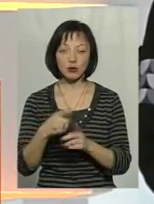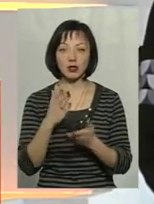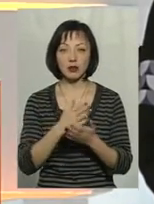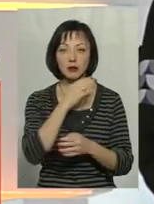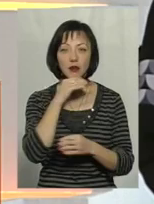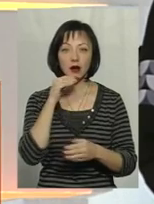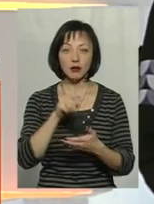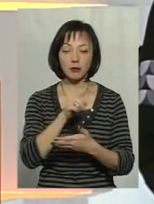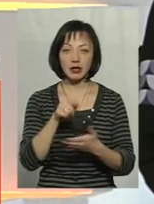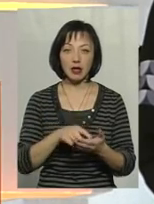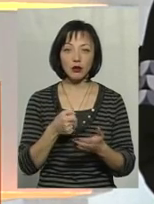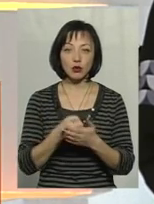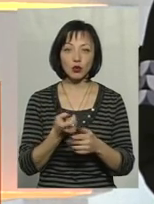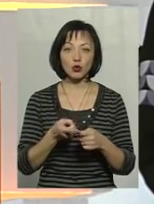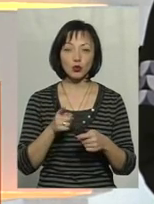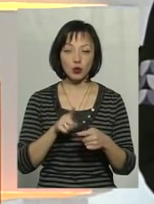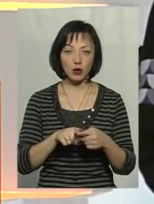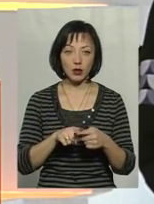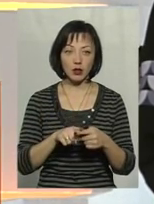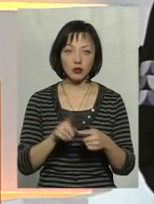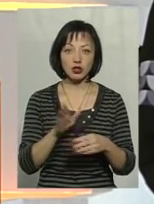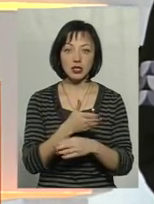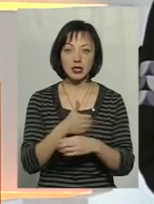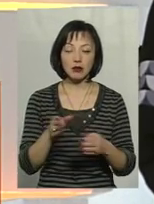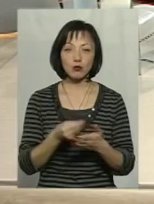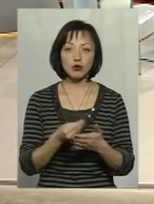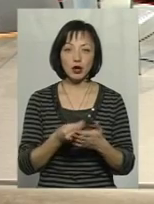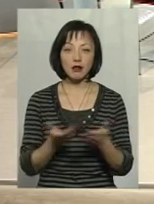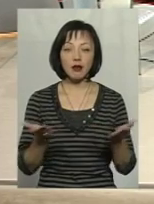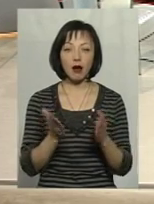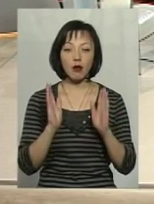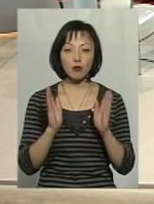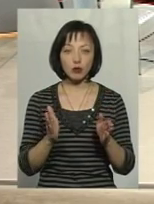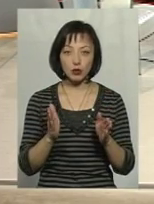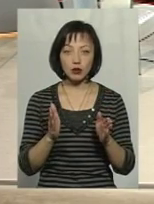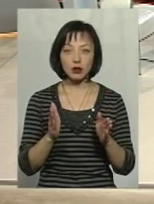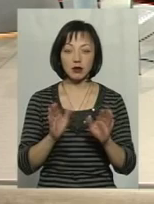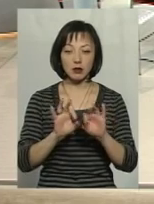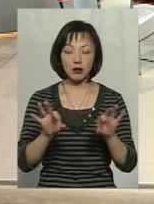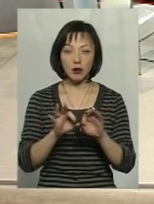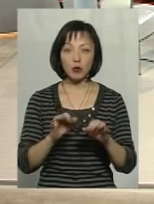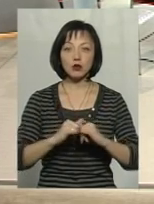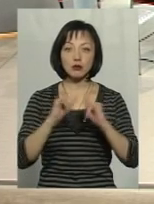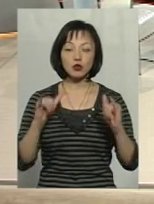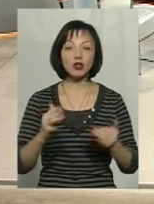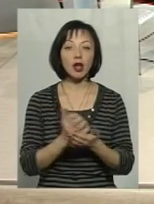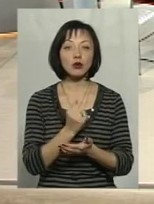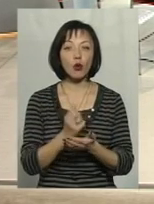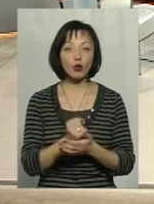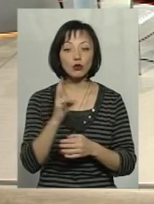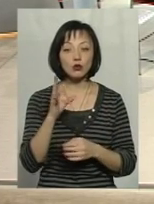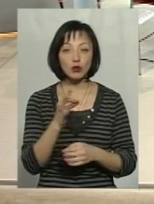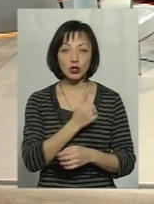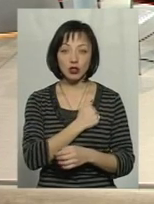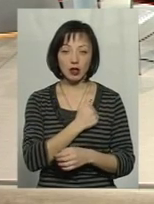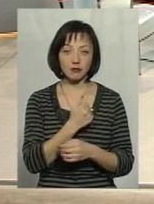питань до тої частини бюджету, яка буде говорити про збільшення доходу. Но, на